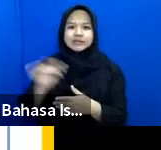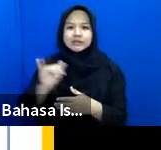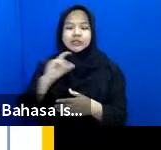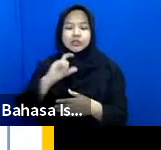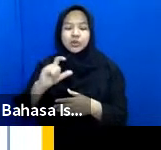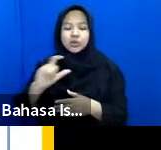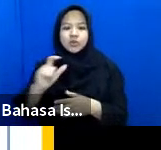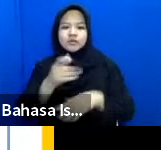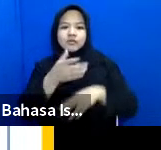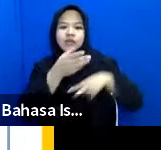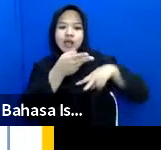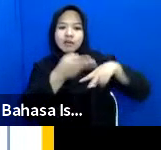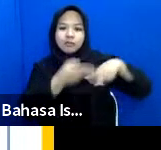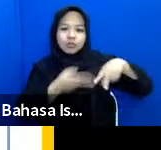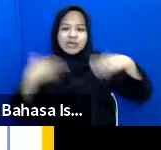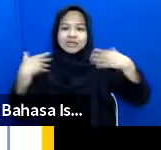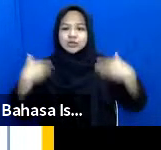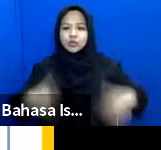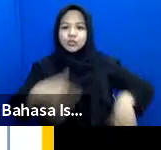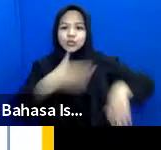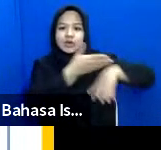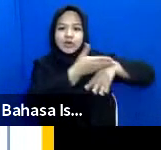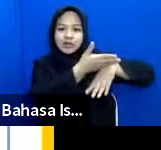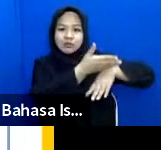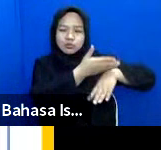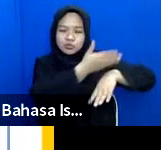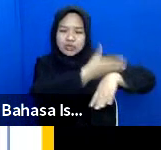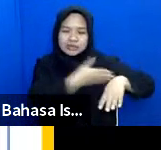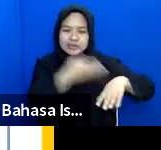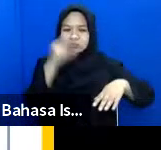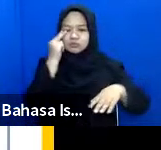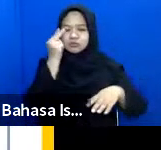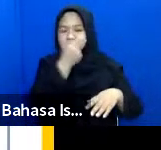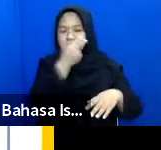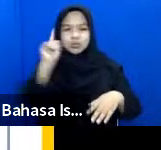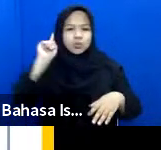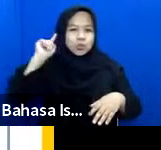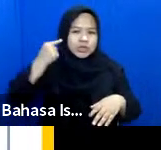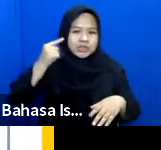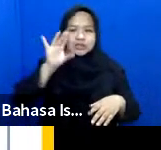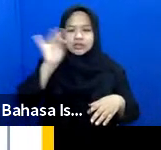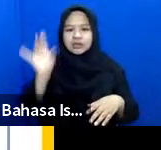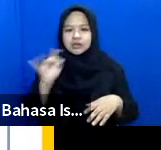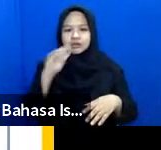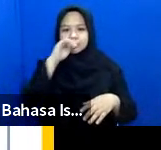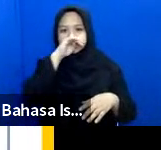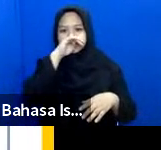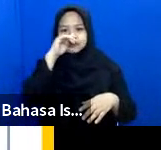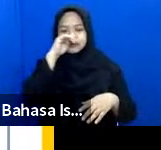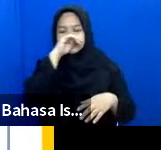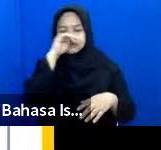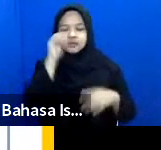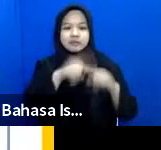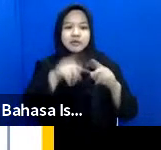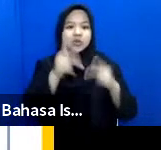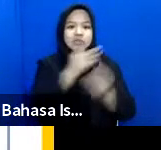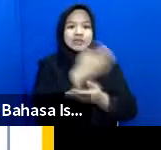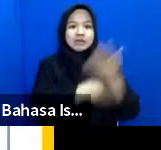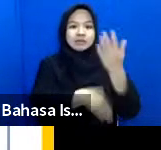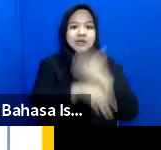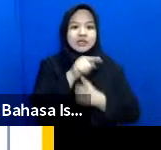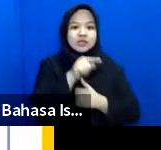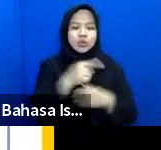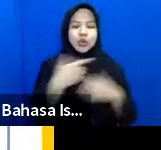contoh amputasi amputa tubuh kemudian kebutaan atau ketulian dan lain sebagainya sementara disabilitas tadi